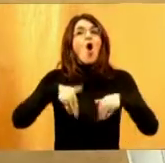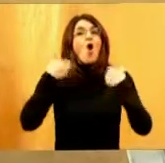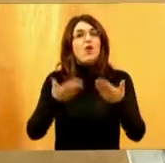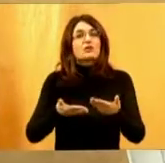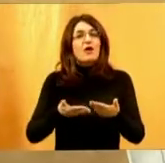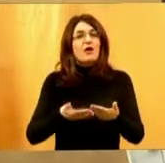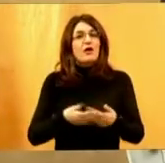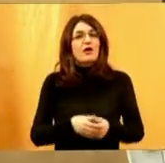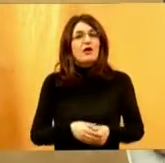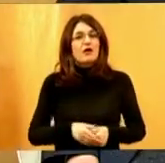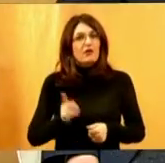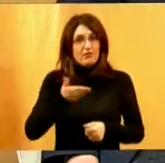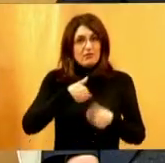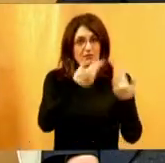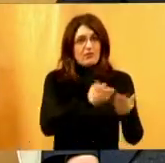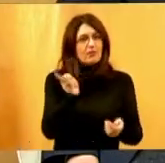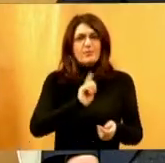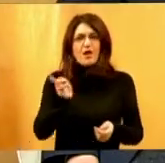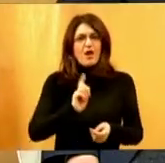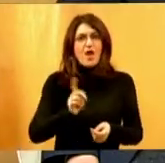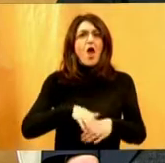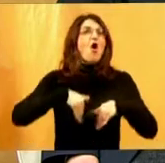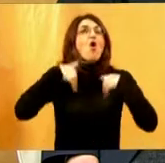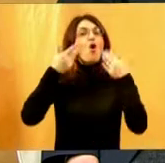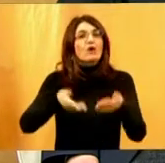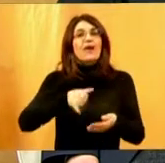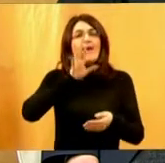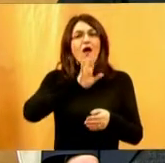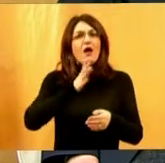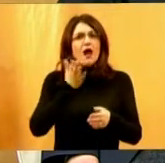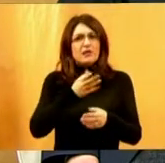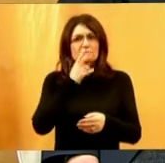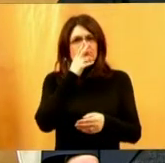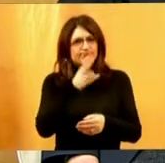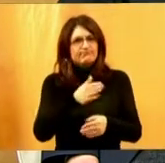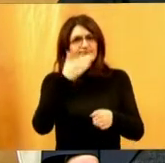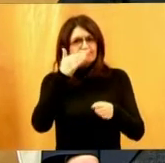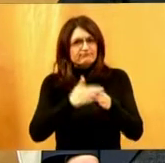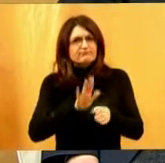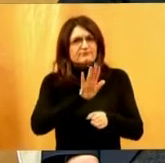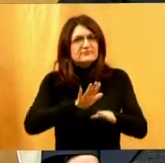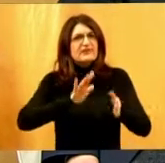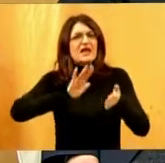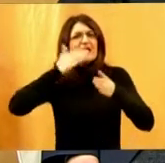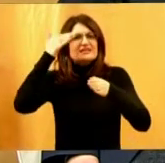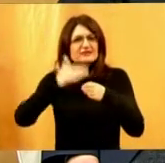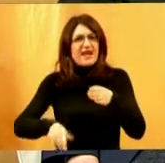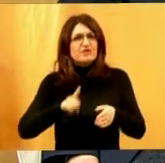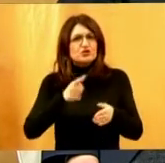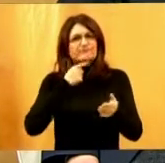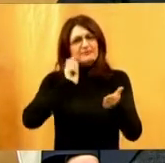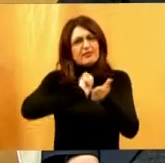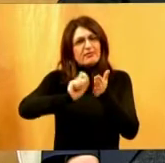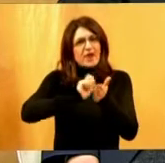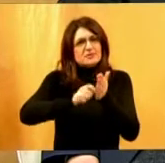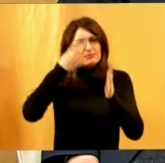ne? ne, ne. Tada tek pas ulazi kada se testiraju, konačno onda završno, instruktori testiraju